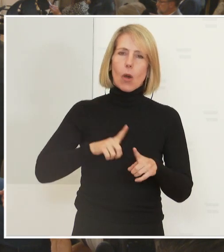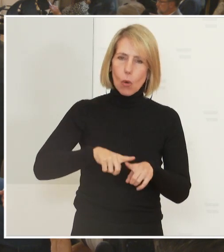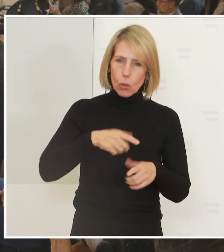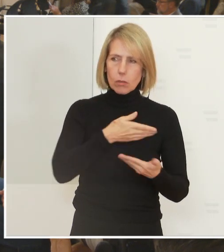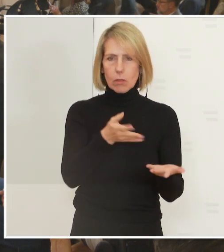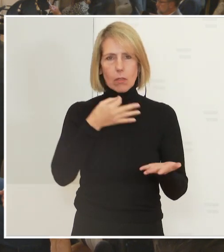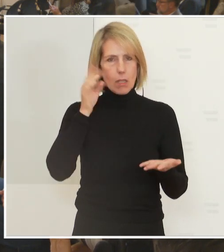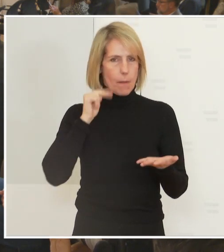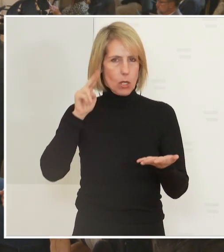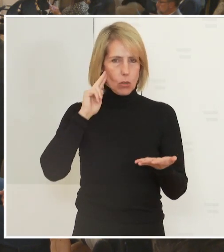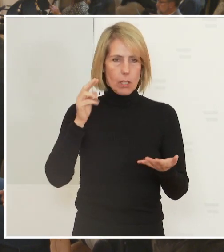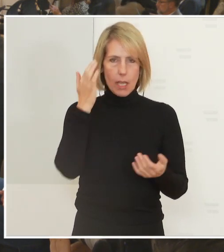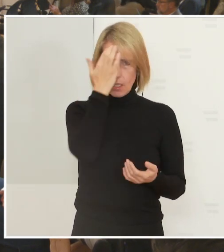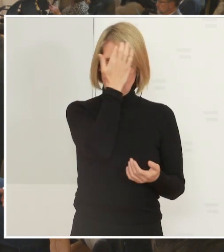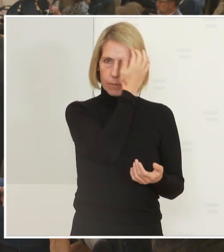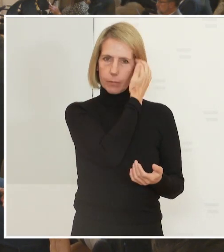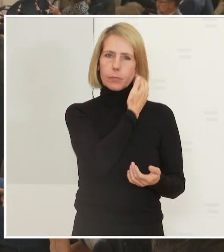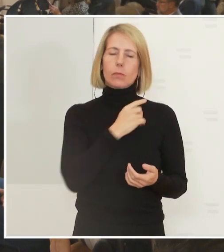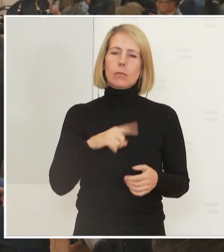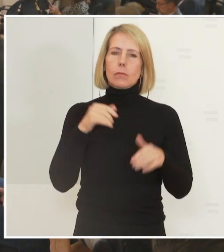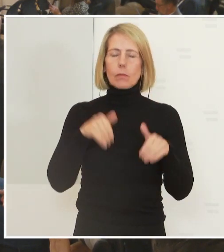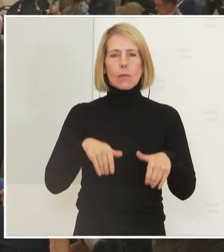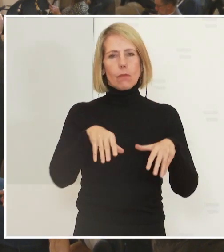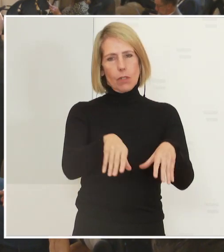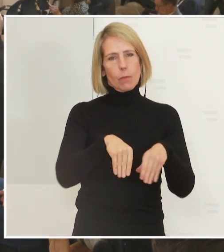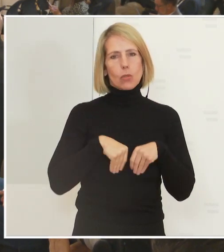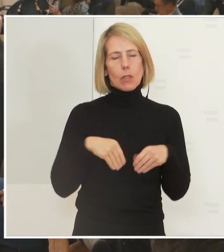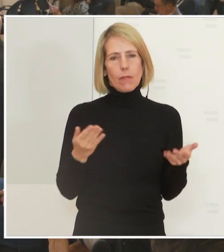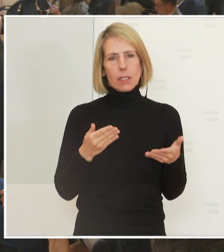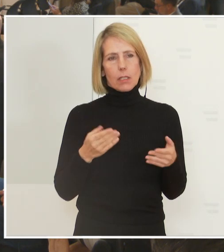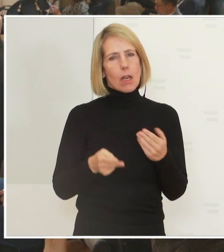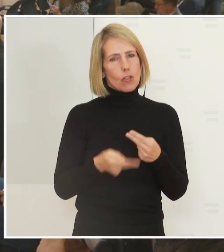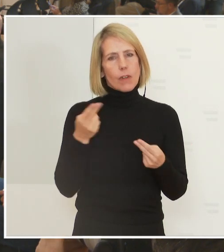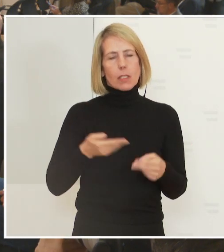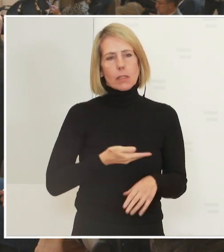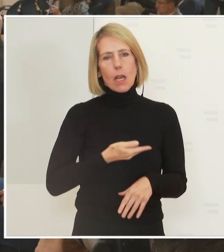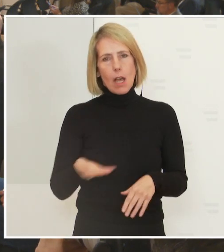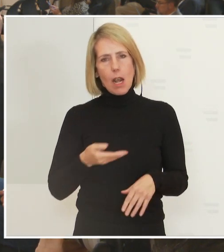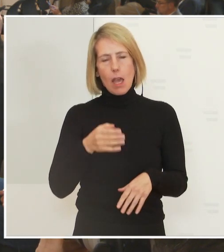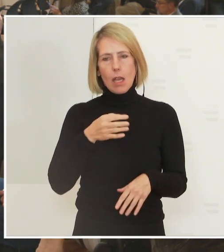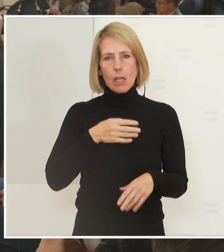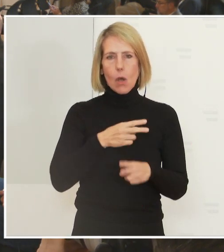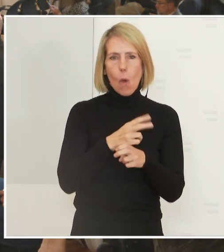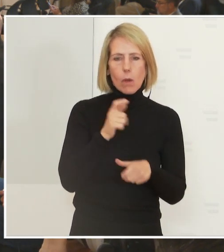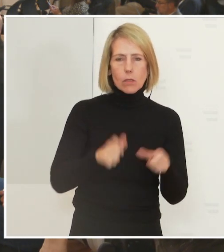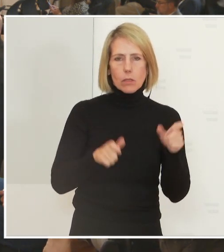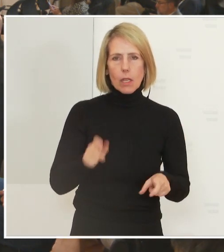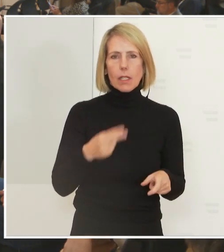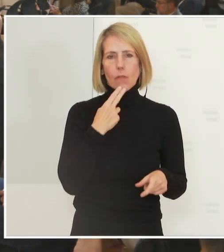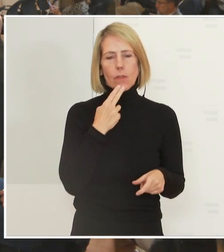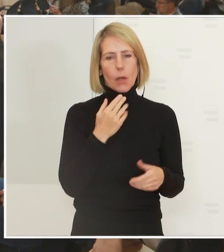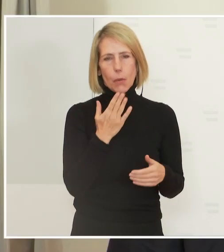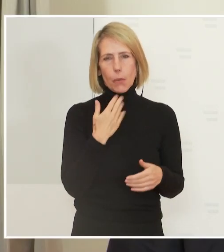akzeptieren, dass sich fast alle Österreicherinnen und Österreicher, die sich nicht impfen